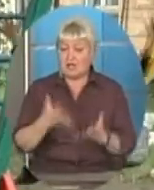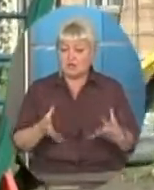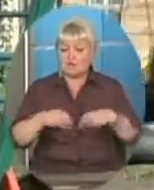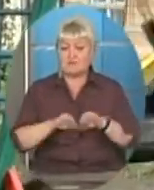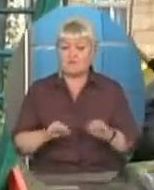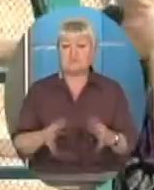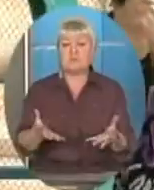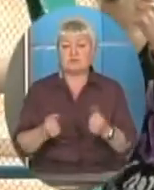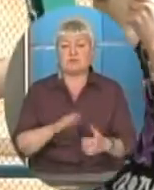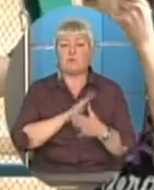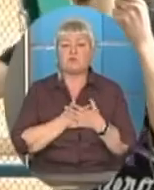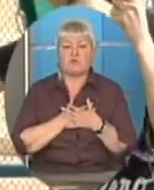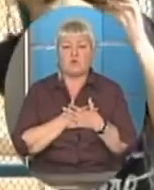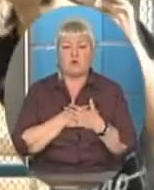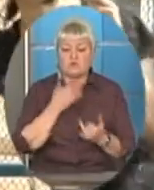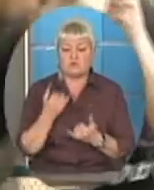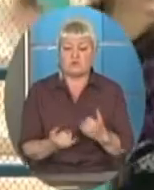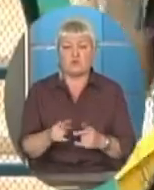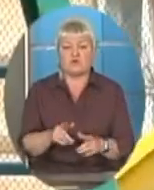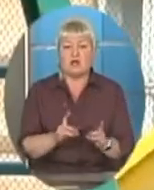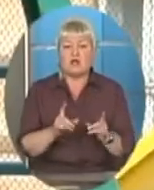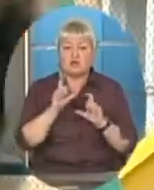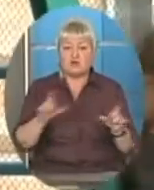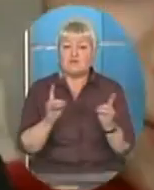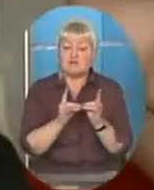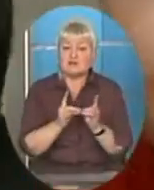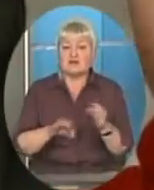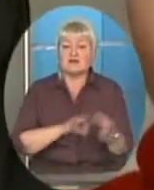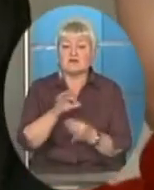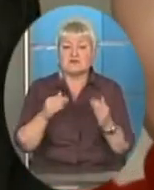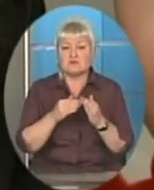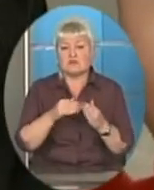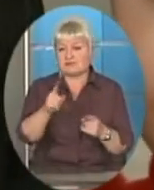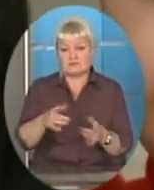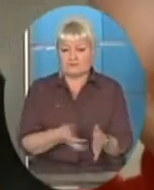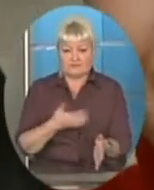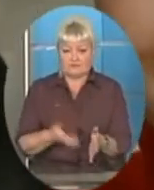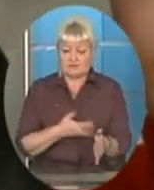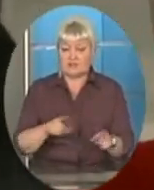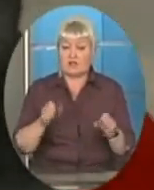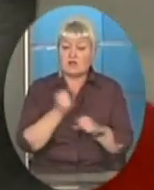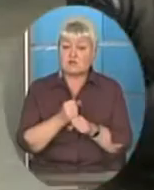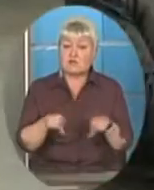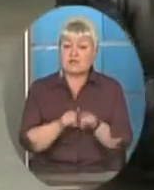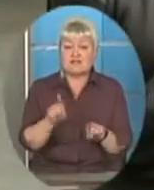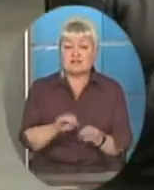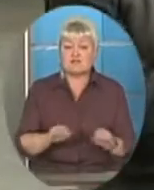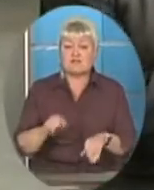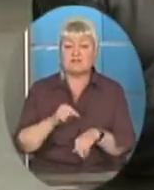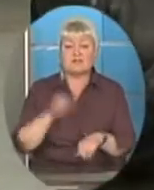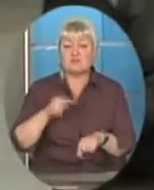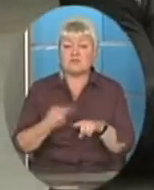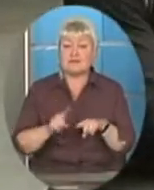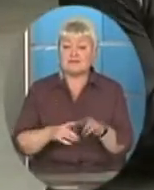отримують любов та ту роботу, то в інтернатах та сиротинцях вони нею обділені. Зробити так, аби діти не відчували цієї